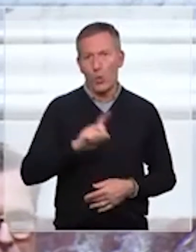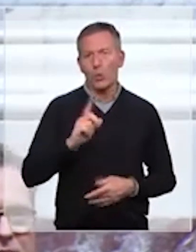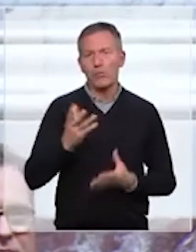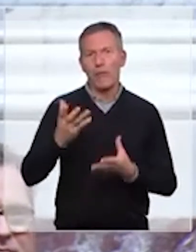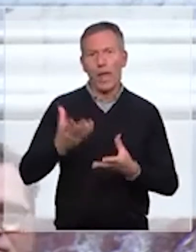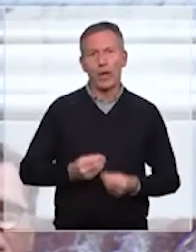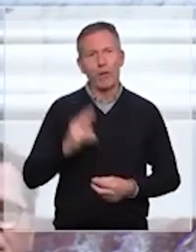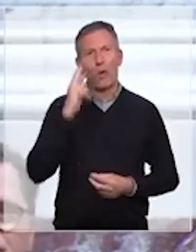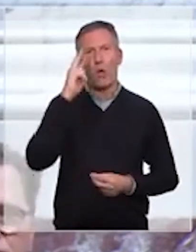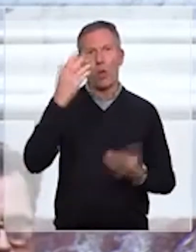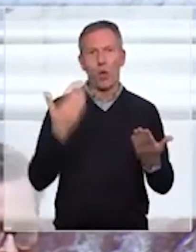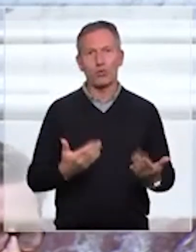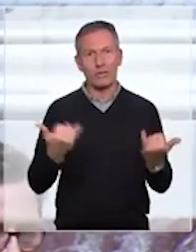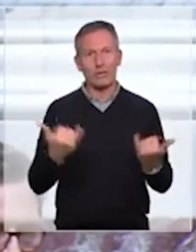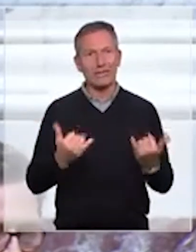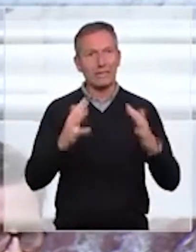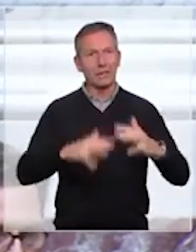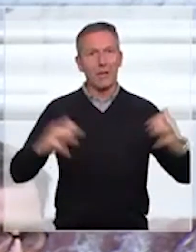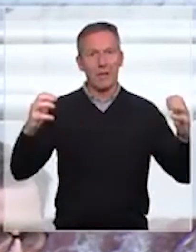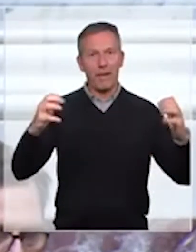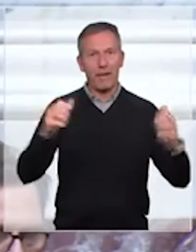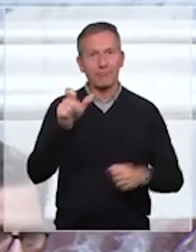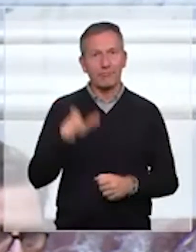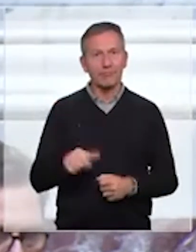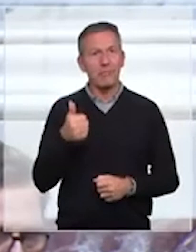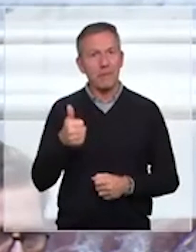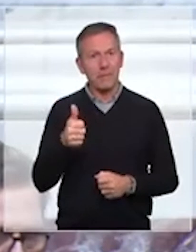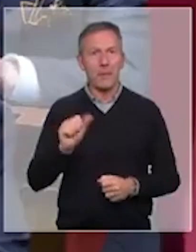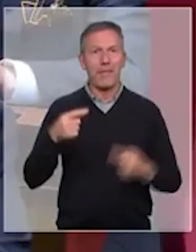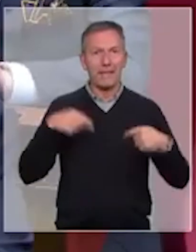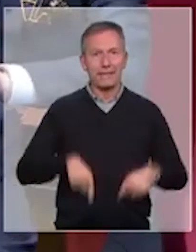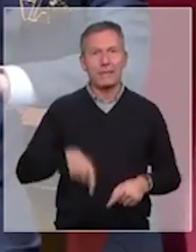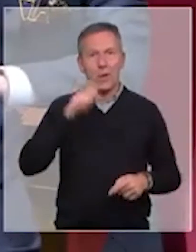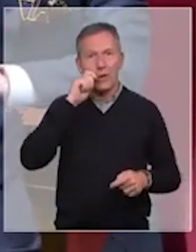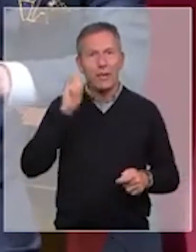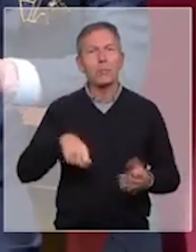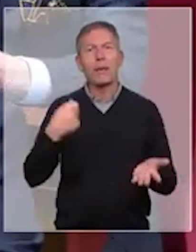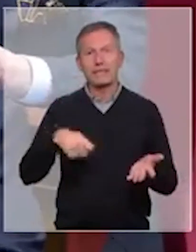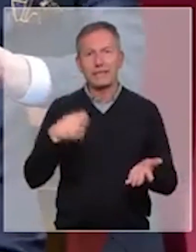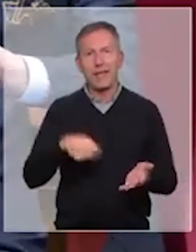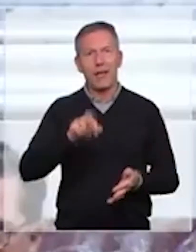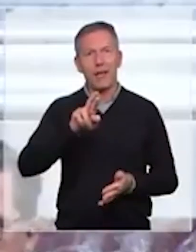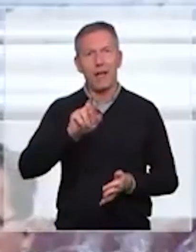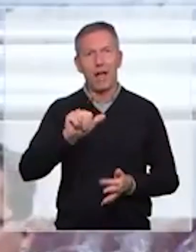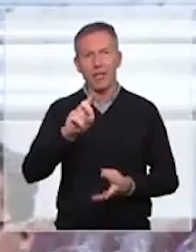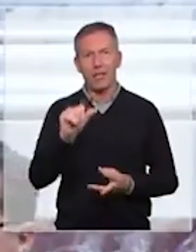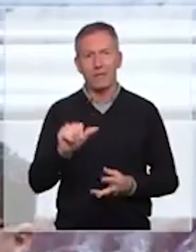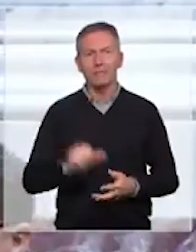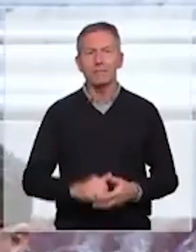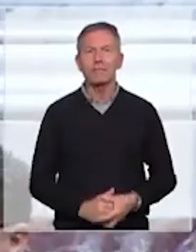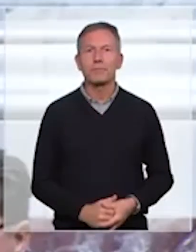'accueillir aujourd'hui, dans notre hémicycle, Monsieur Ruslan Stéphane-Chouk, président de la Rada ukrainienne.